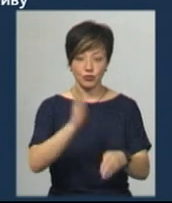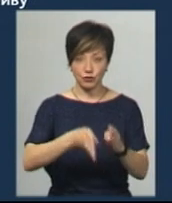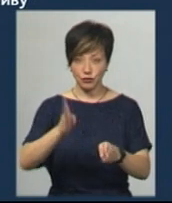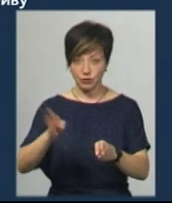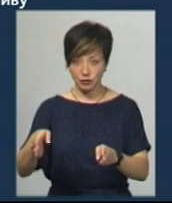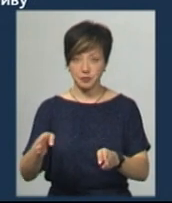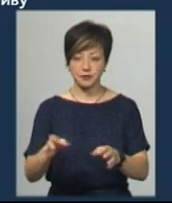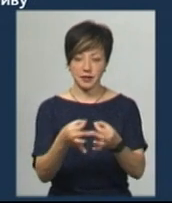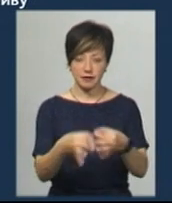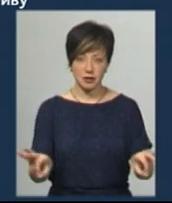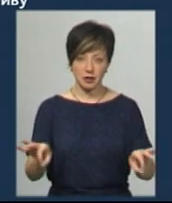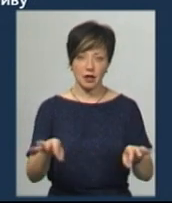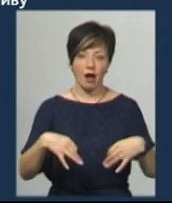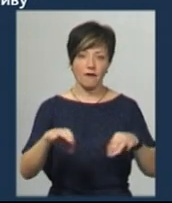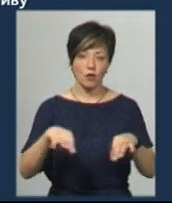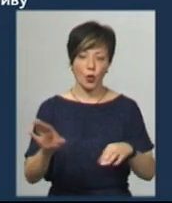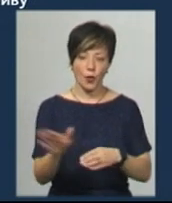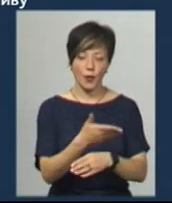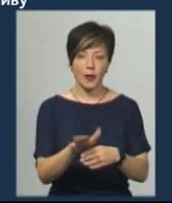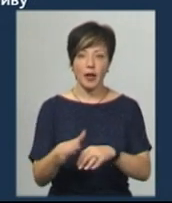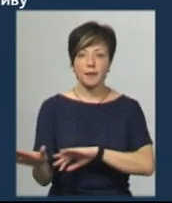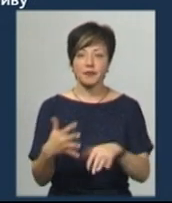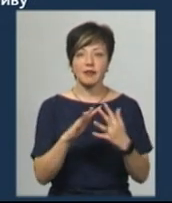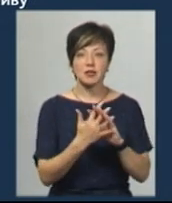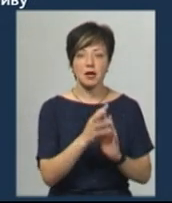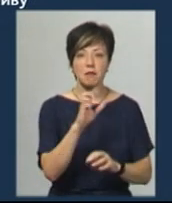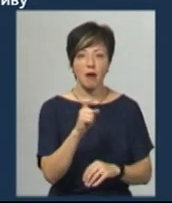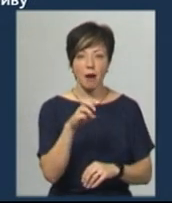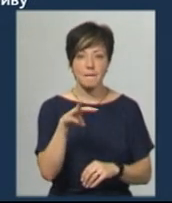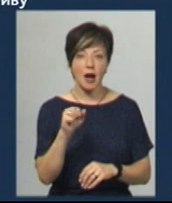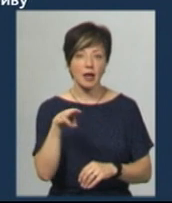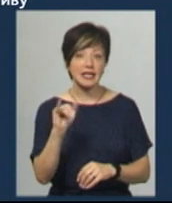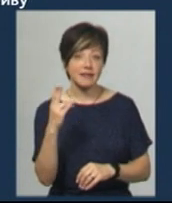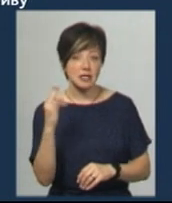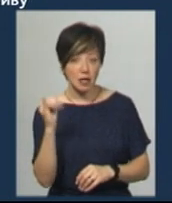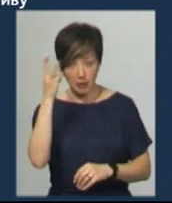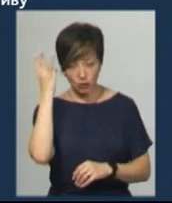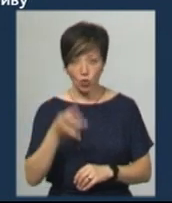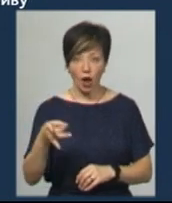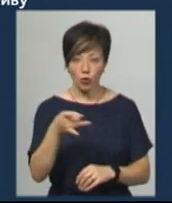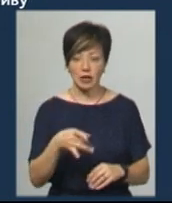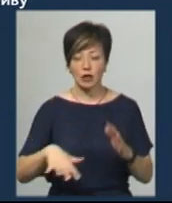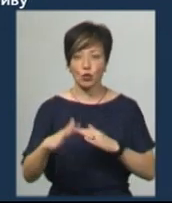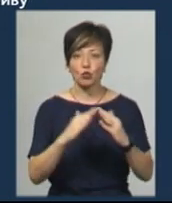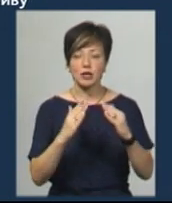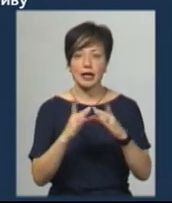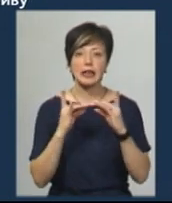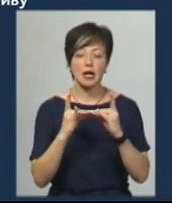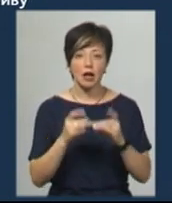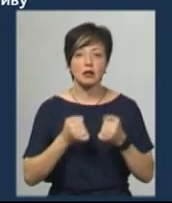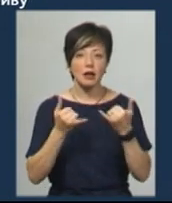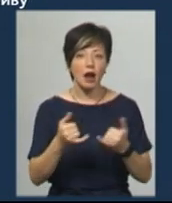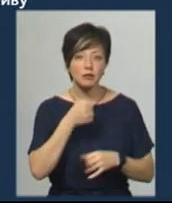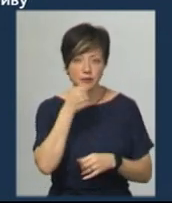гілля та звільнили авто. В селі Бахматівці Хмельницького району на території будинку-інтернату для людей похилого